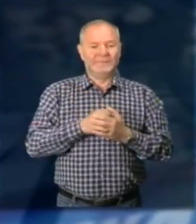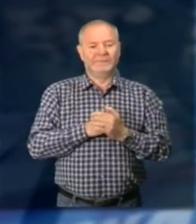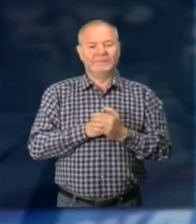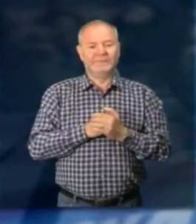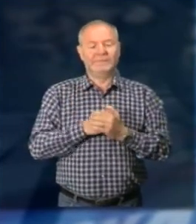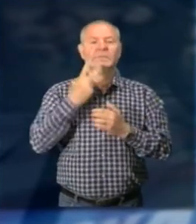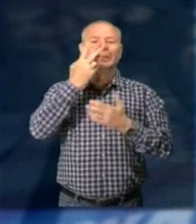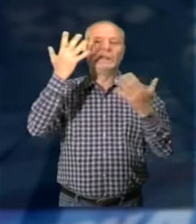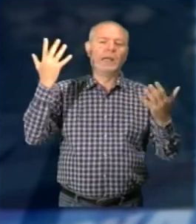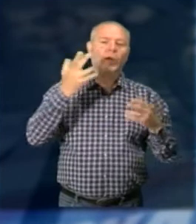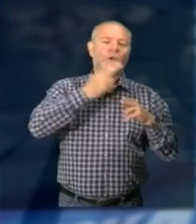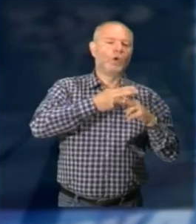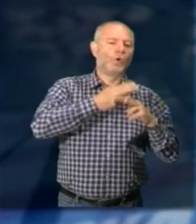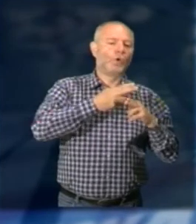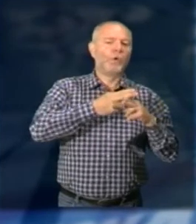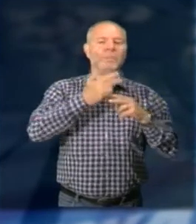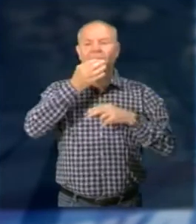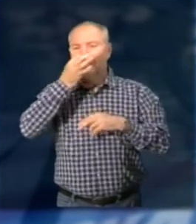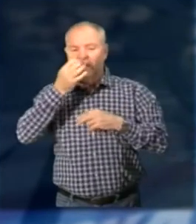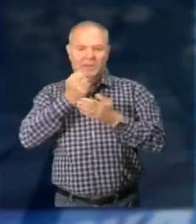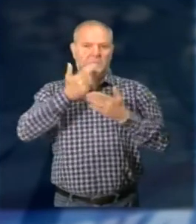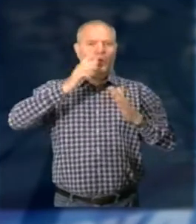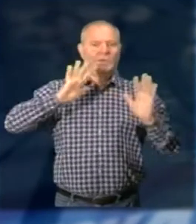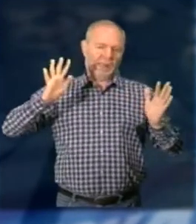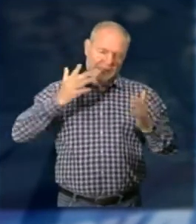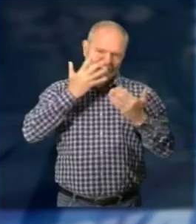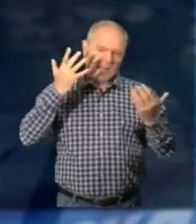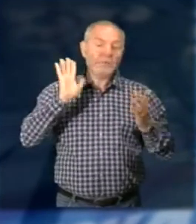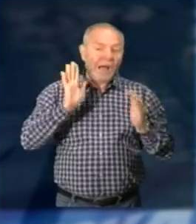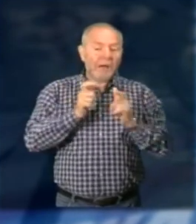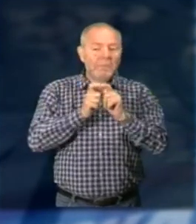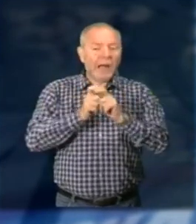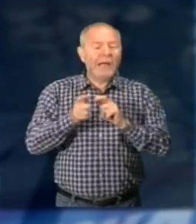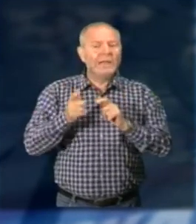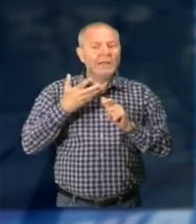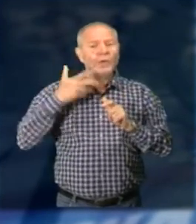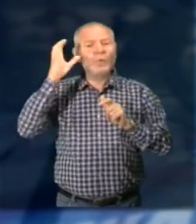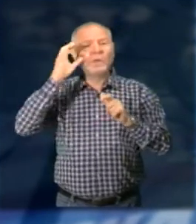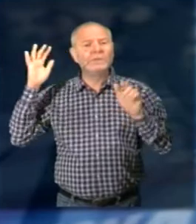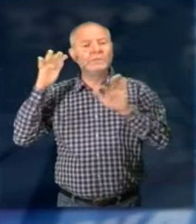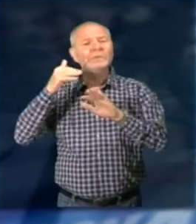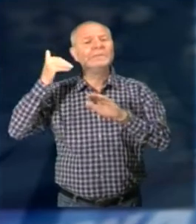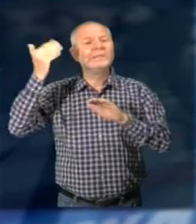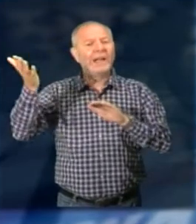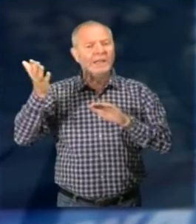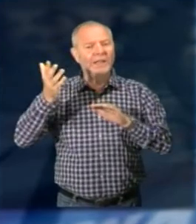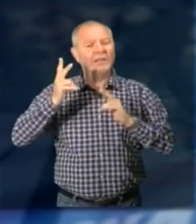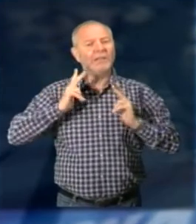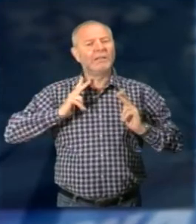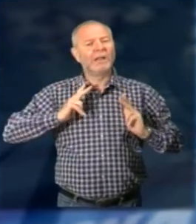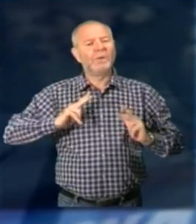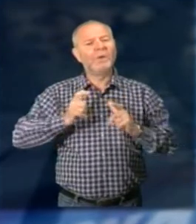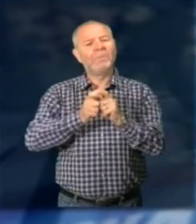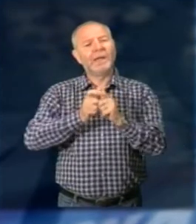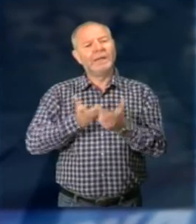Roma, Firenze e Venezia la fanno sempre da padrona Ma c'è molto più attenzione adesso, specialmente al turista straniero, alla ricerca della tranquillità dei borghi La